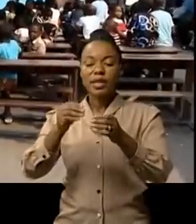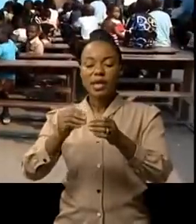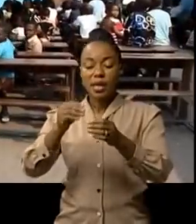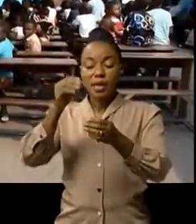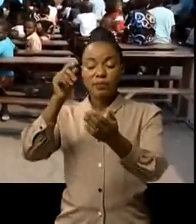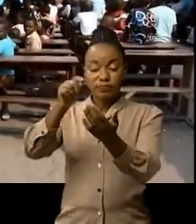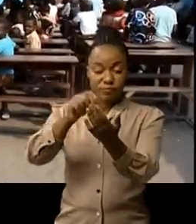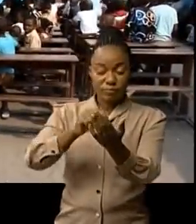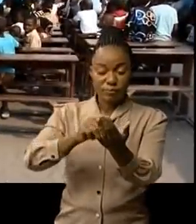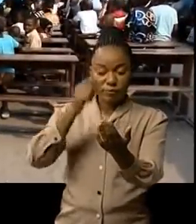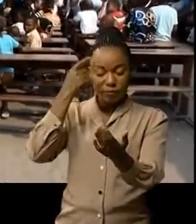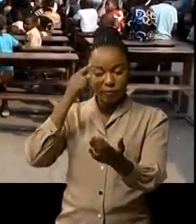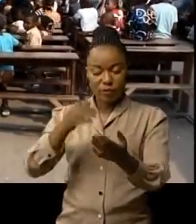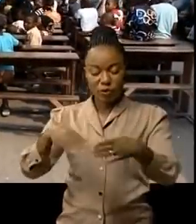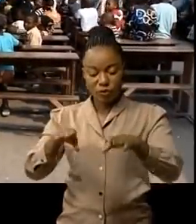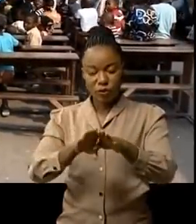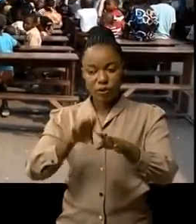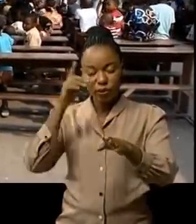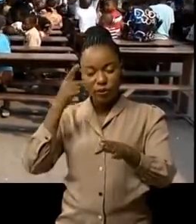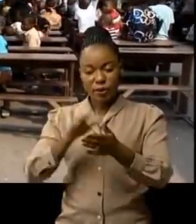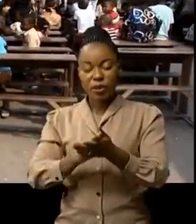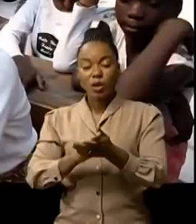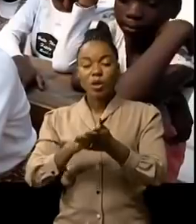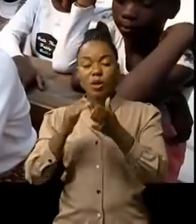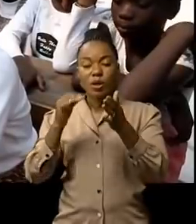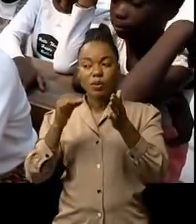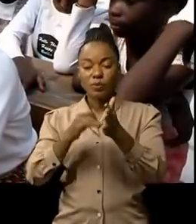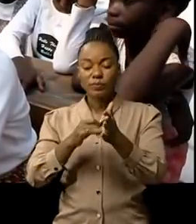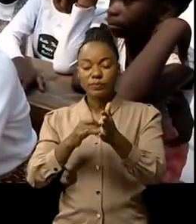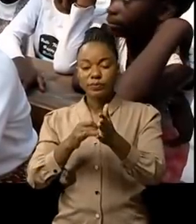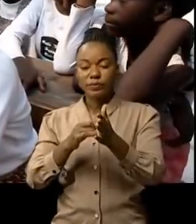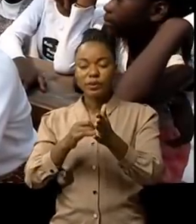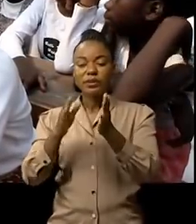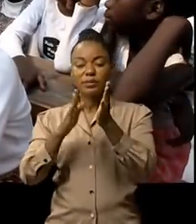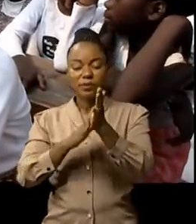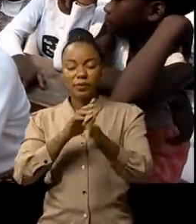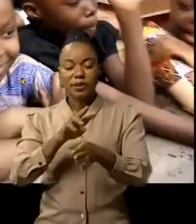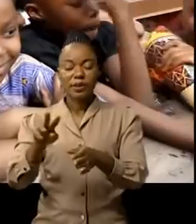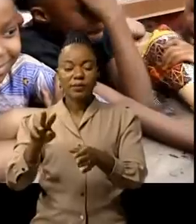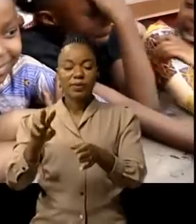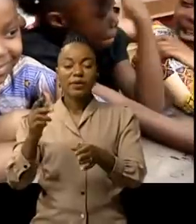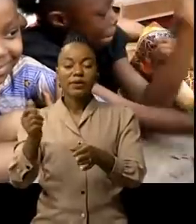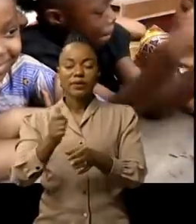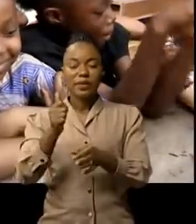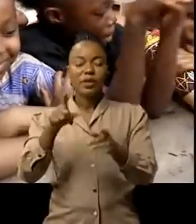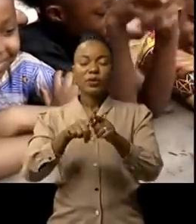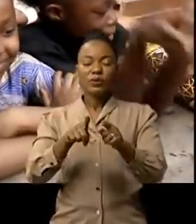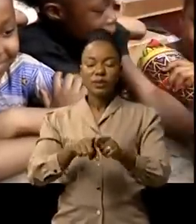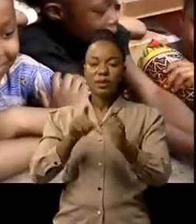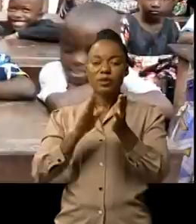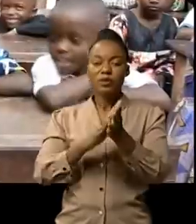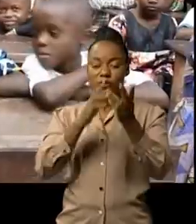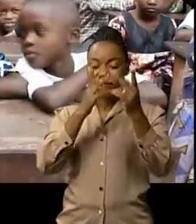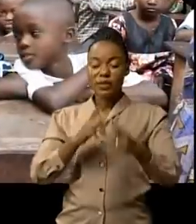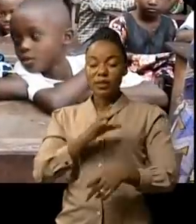résultats se clôture ce 8 septembre 2021 sur toute l'étendue du territoire national Les complexes scolaires Valeurs